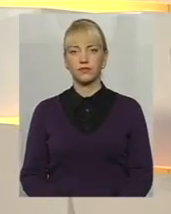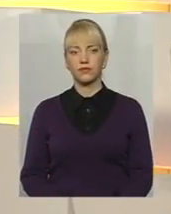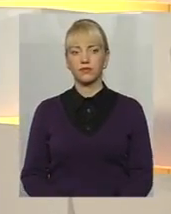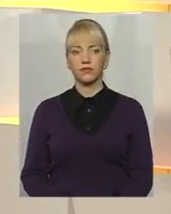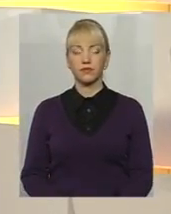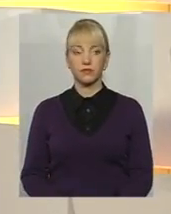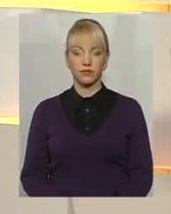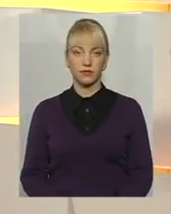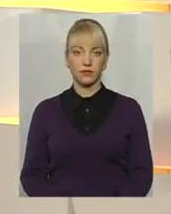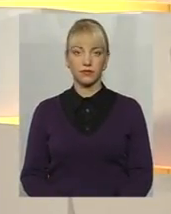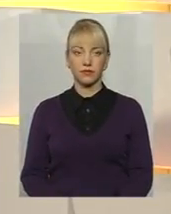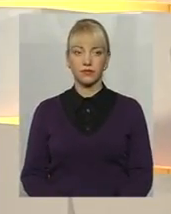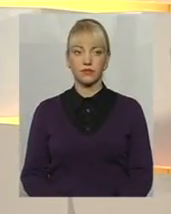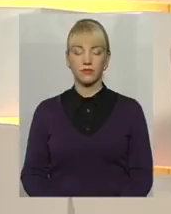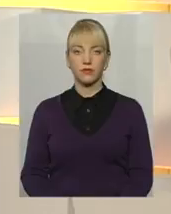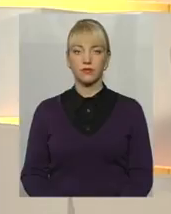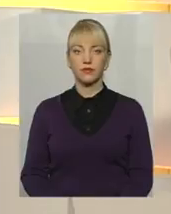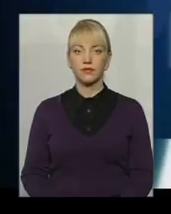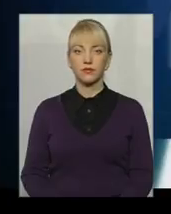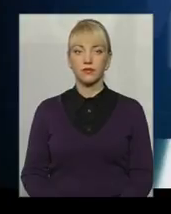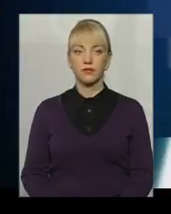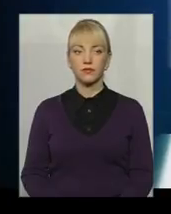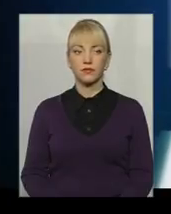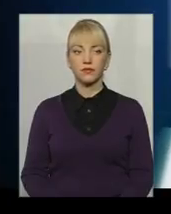показати нам сюжет. І далі ми продовжимо.